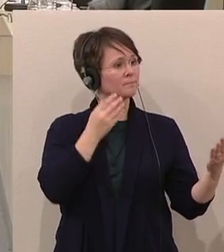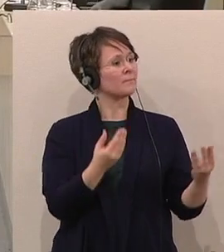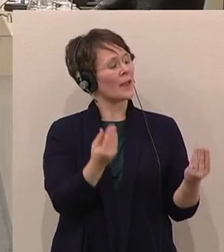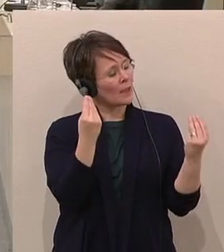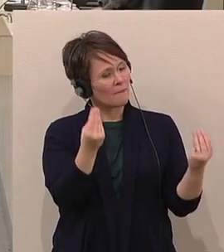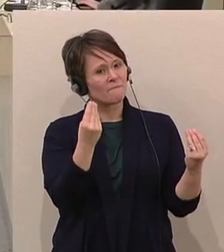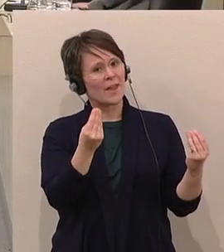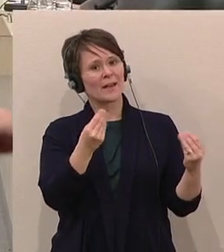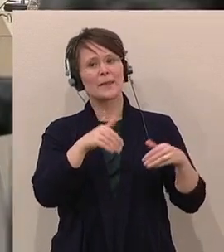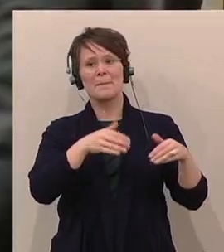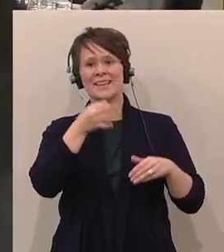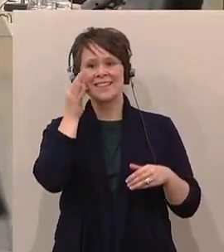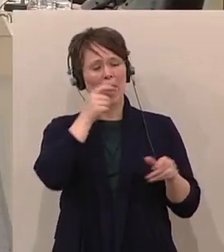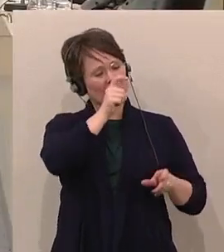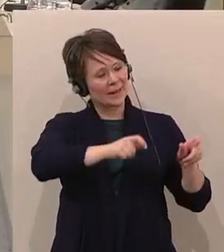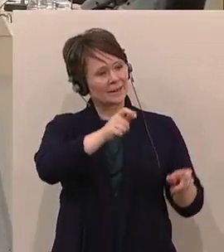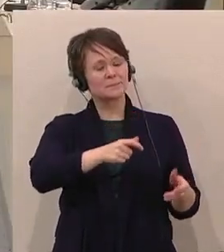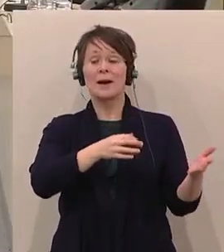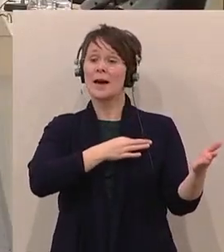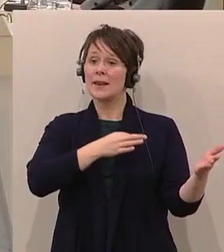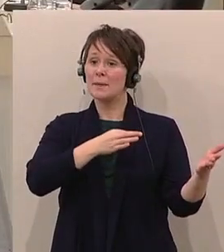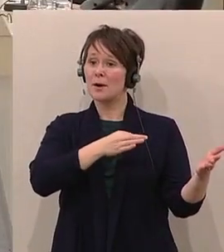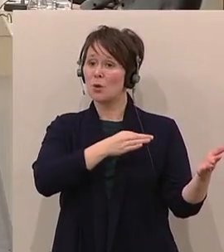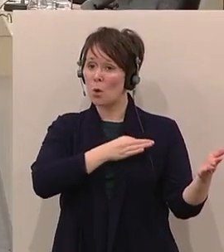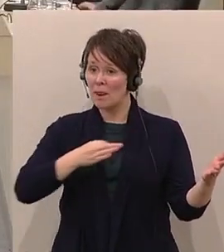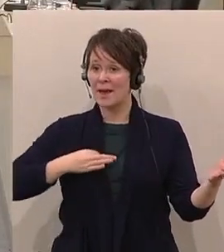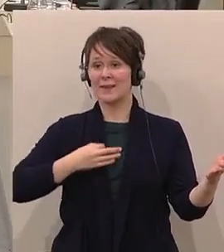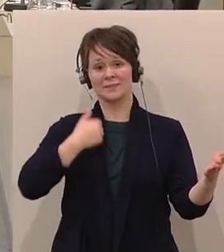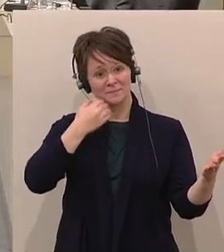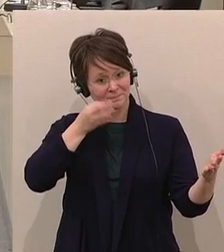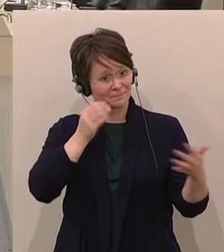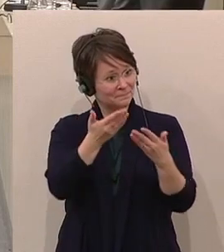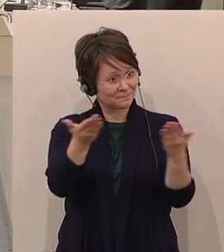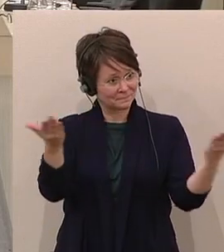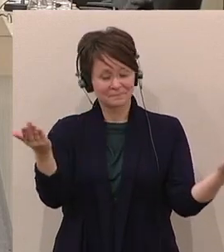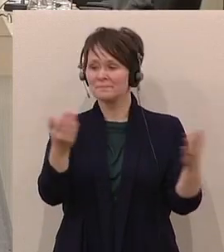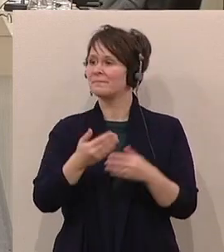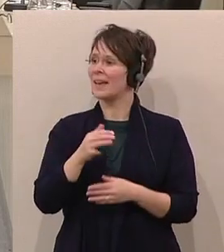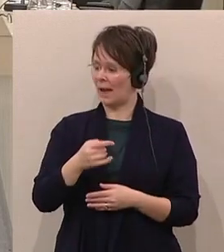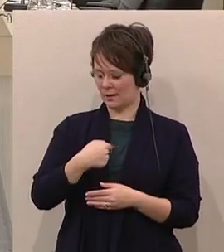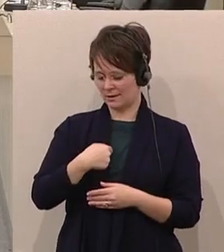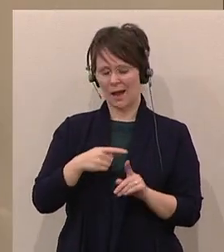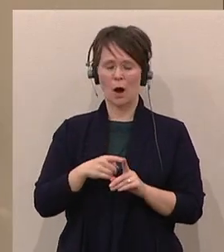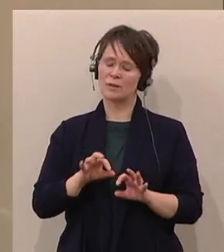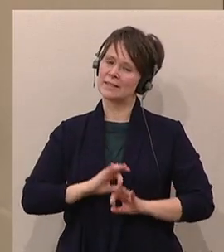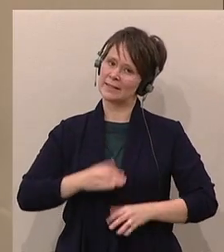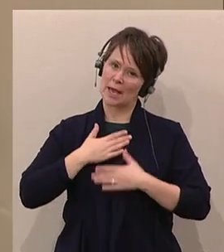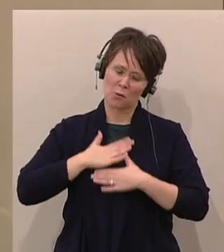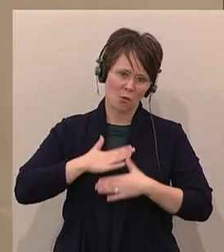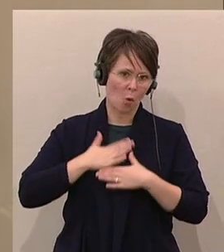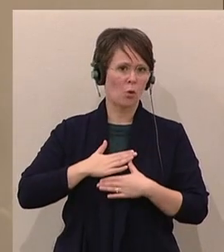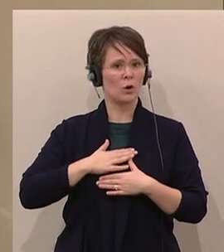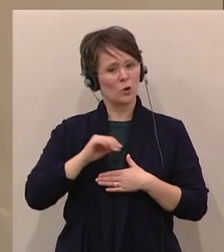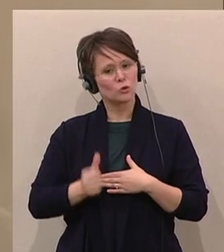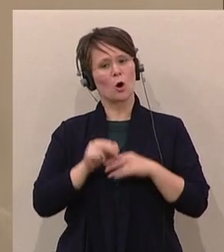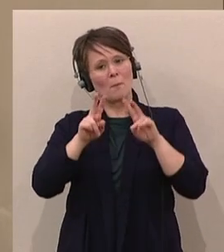Am Wort ist Carmen Schimanex, ist die FPÖ-Frauensprecherin. Dass wir noch einmal das Thema Alleinerzieherinnen hier